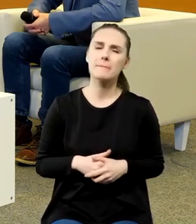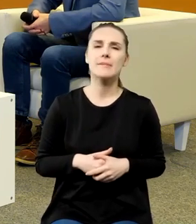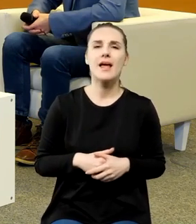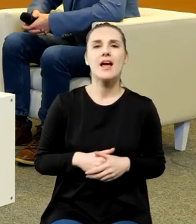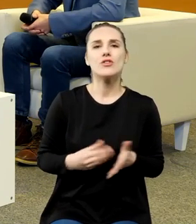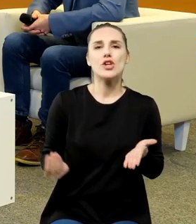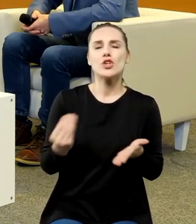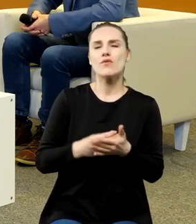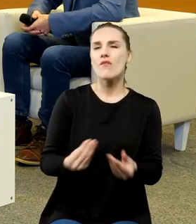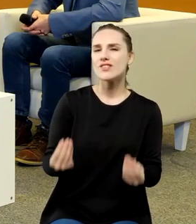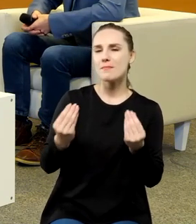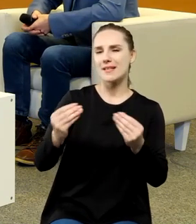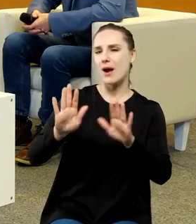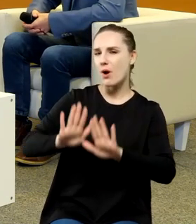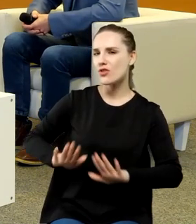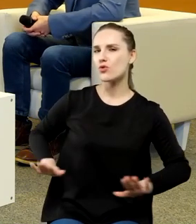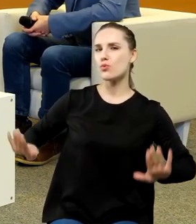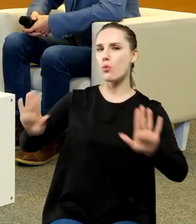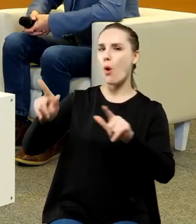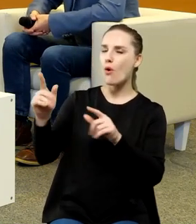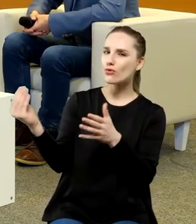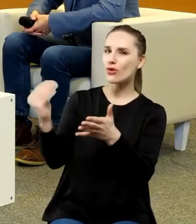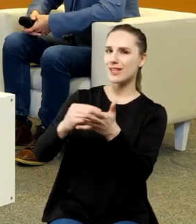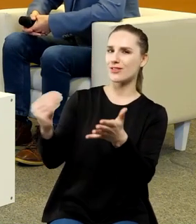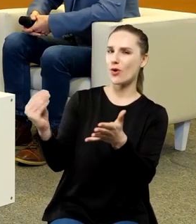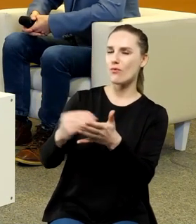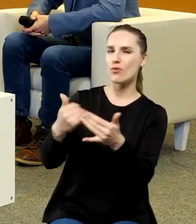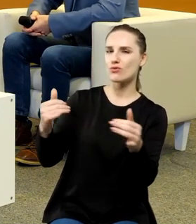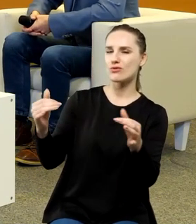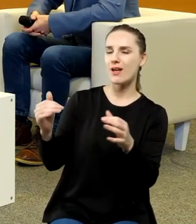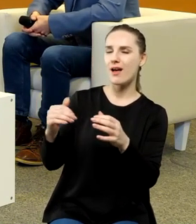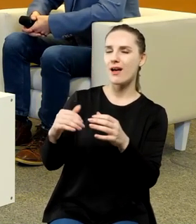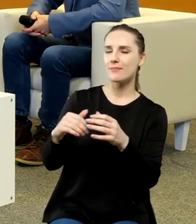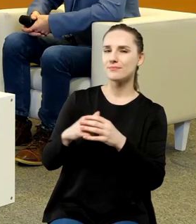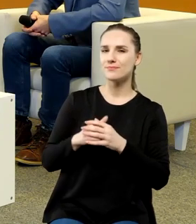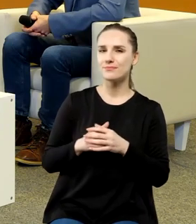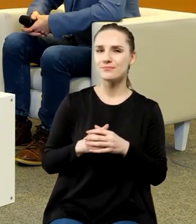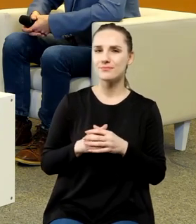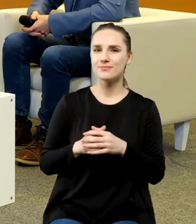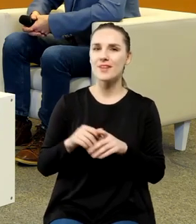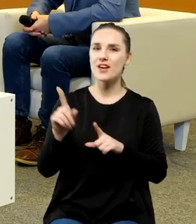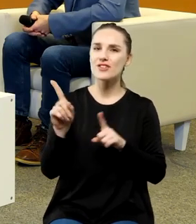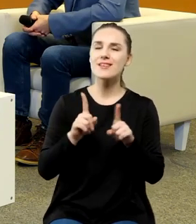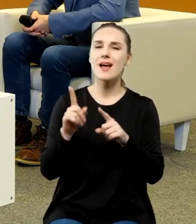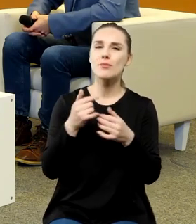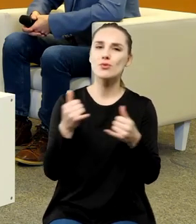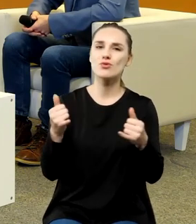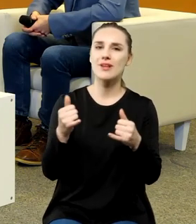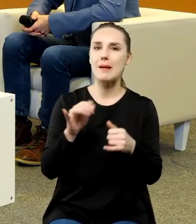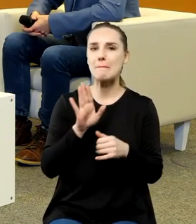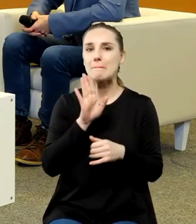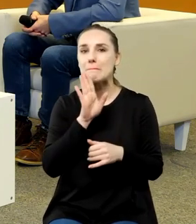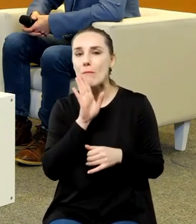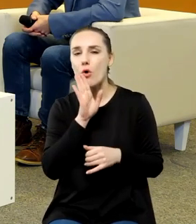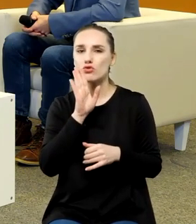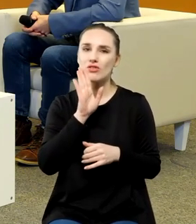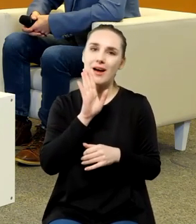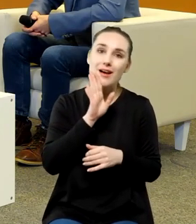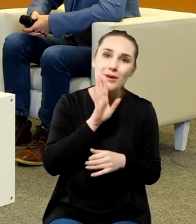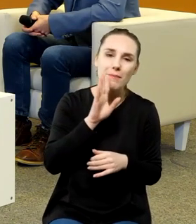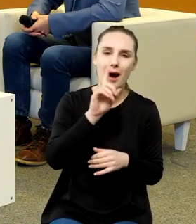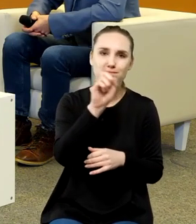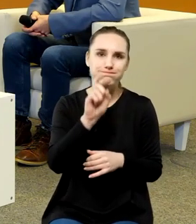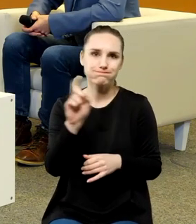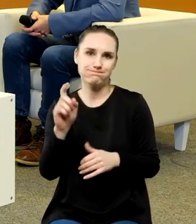które które da się naszkicować czasami podpierając się różnymi hipotezami które są bardzo atrakcyjne